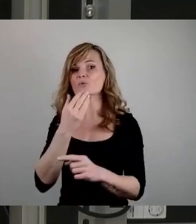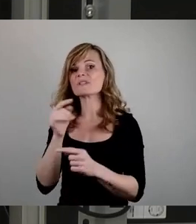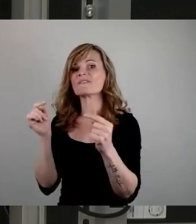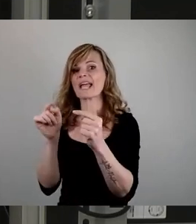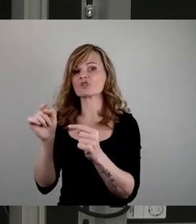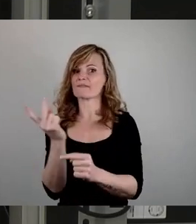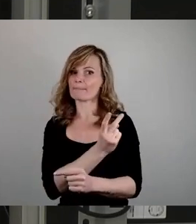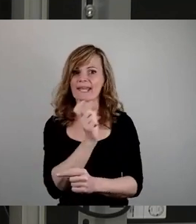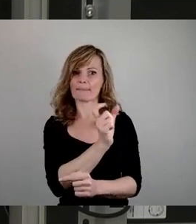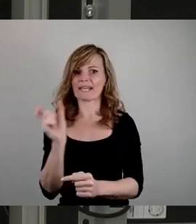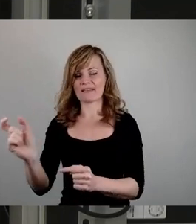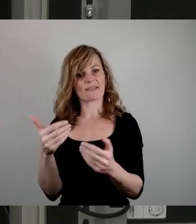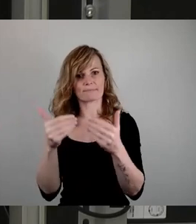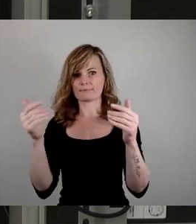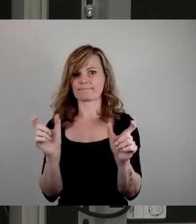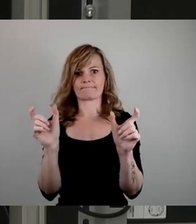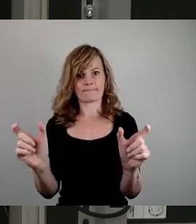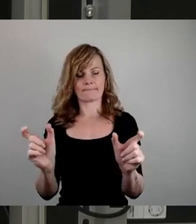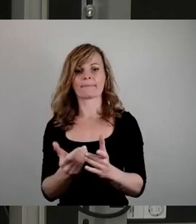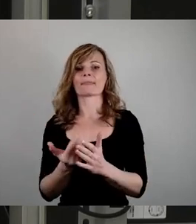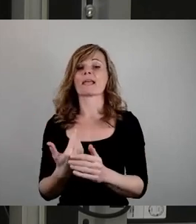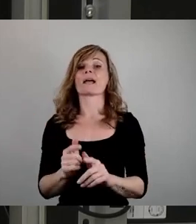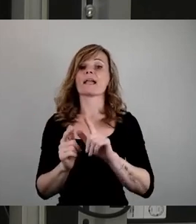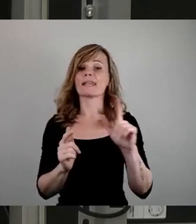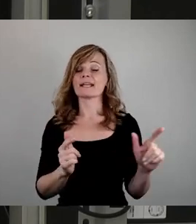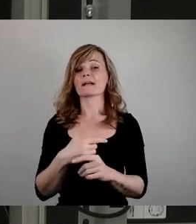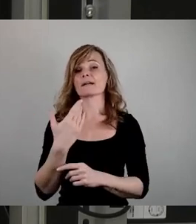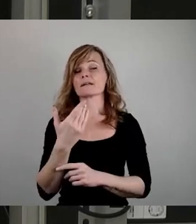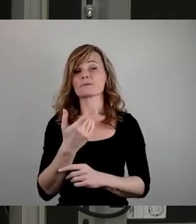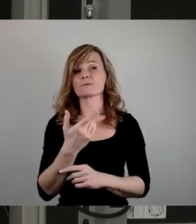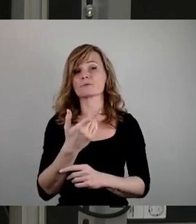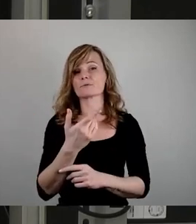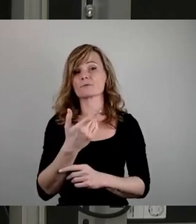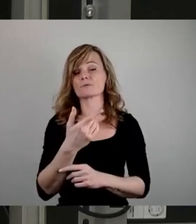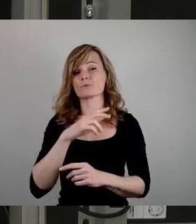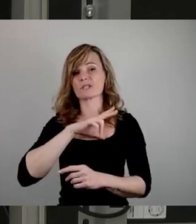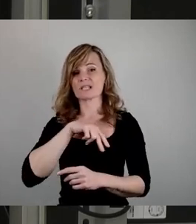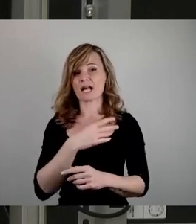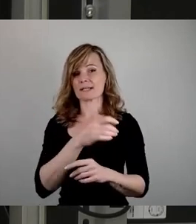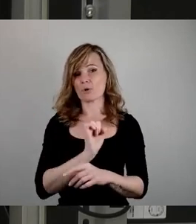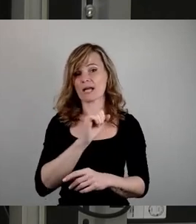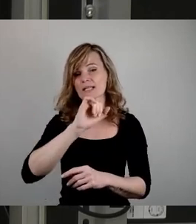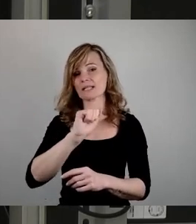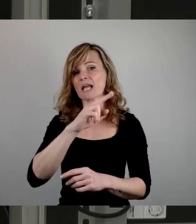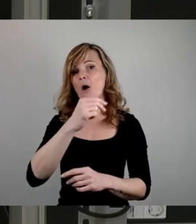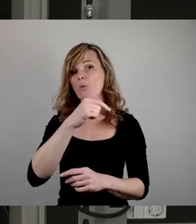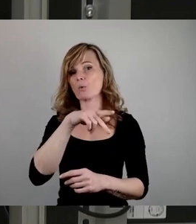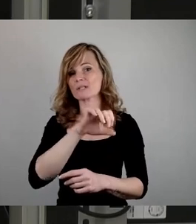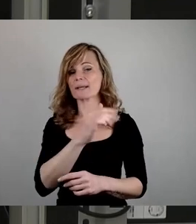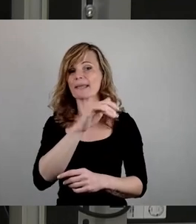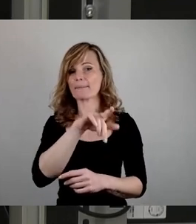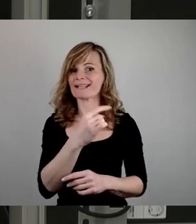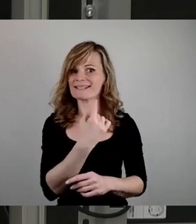habe dazu zum Beispiel den linken Sozialdemokraten August Bebel konsultiert, der in seiner Analyse zum Antisemitismus diesen